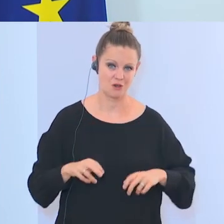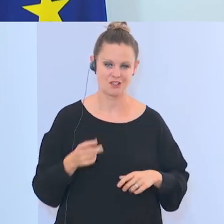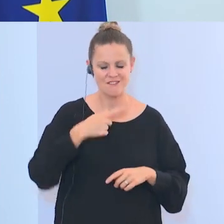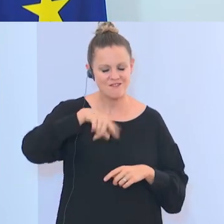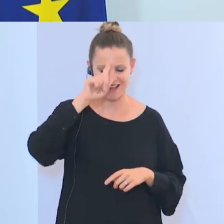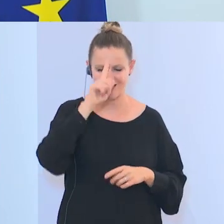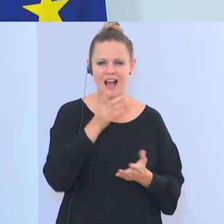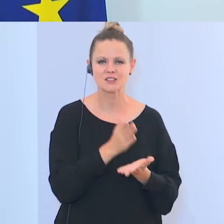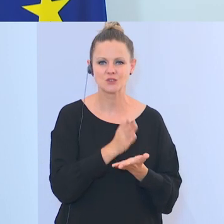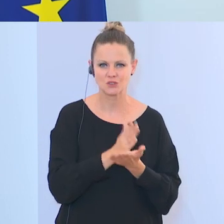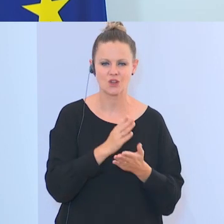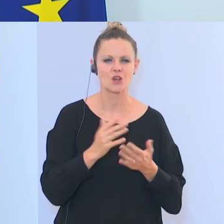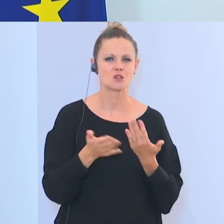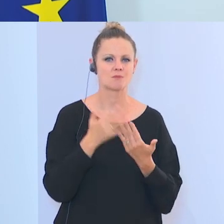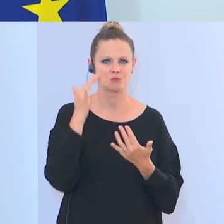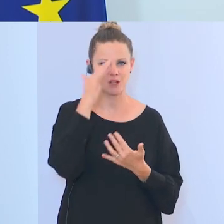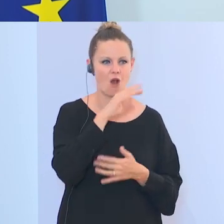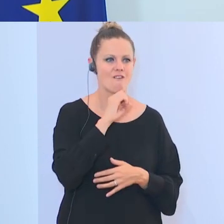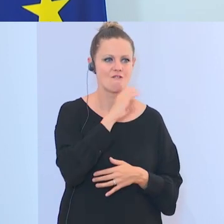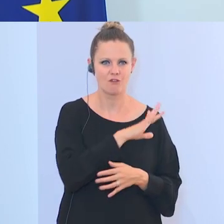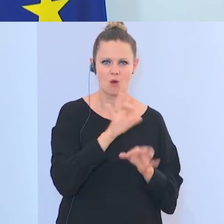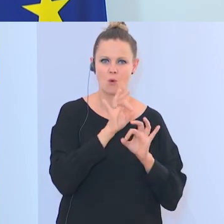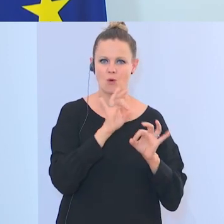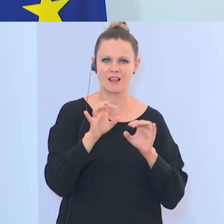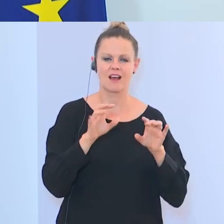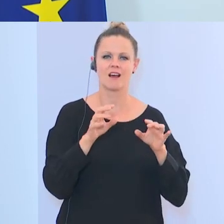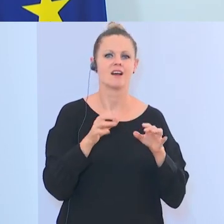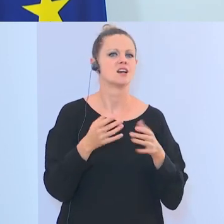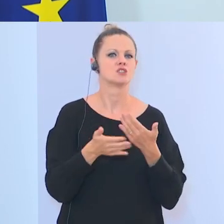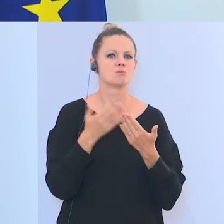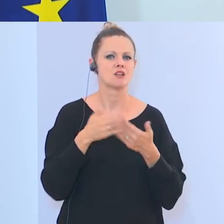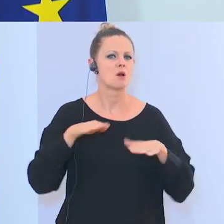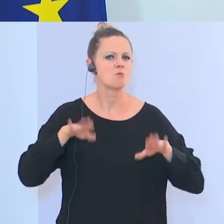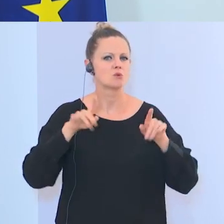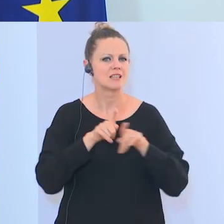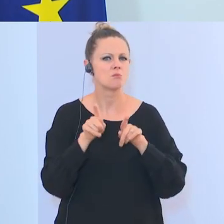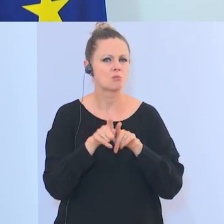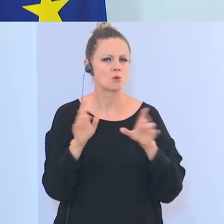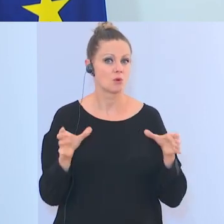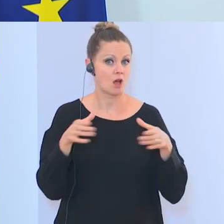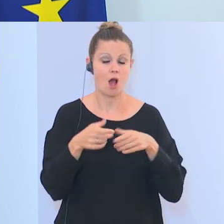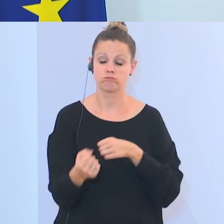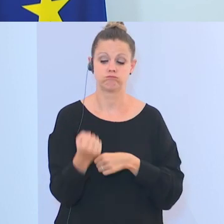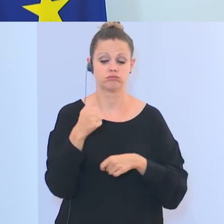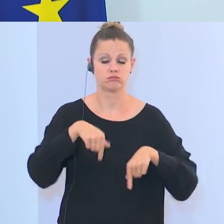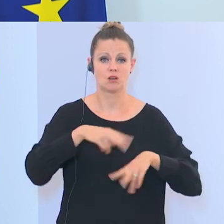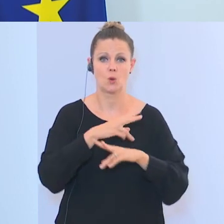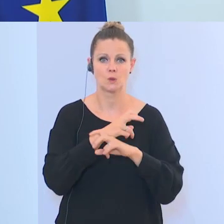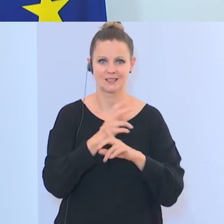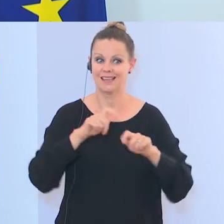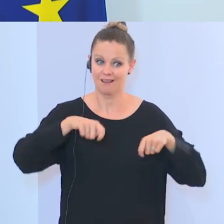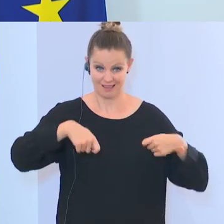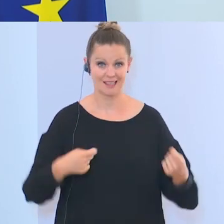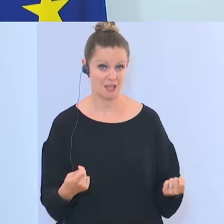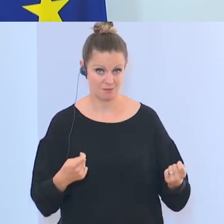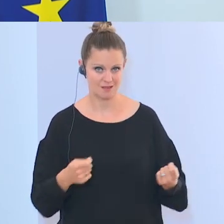wissen, dass es wie Grauen Wölfe oder andere Vereinigungen, Muslimbrüder, die auch stark vertreten sind in Österreich, dass die es gibt.